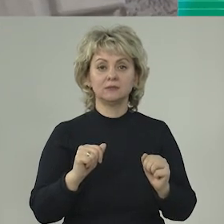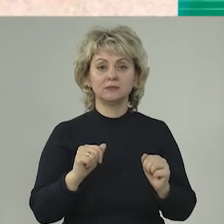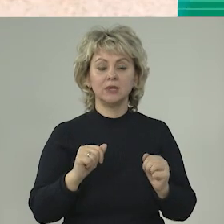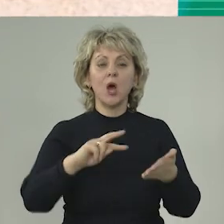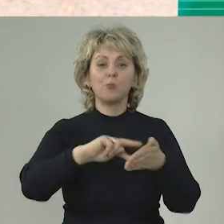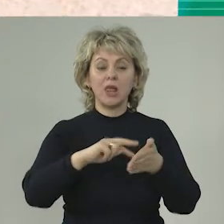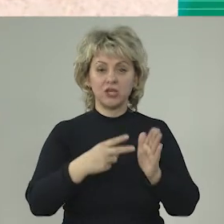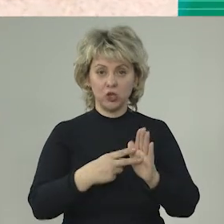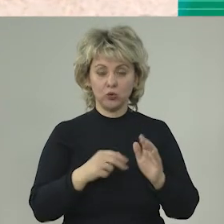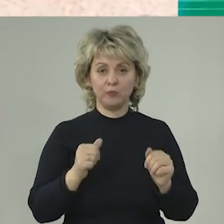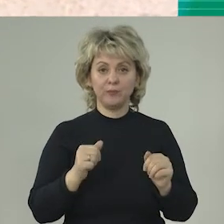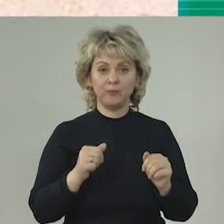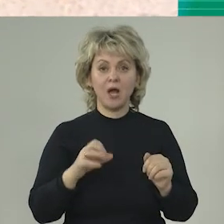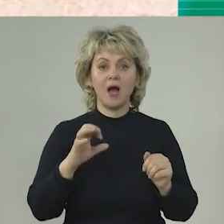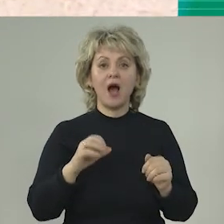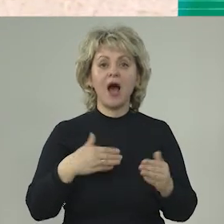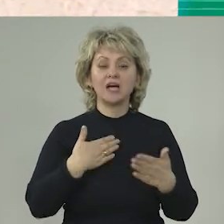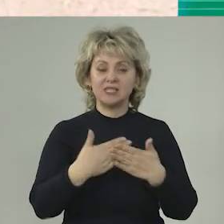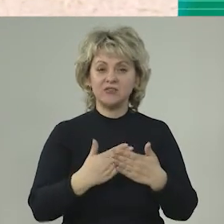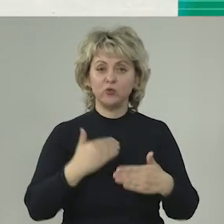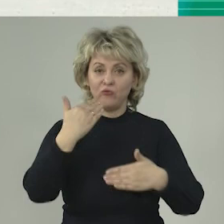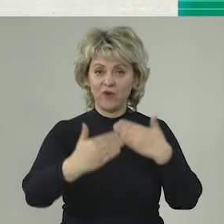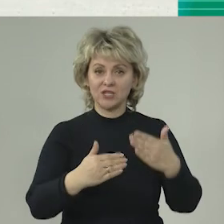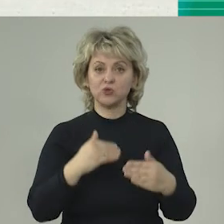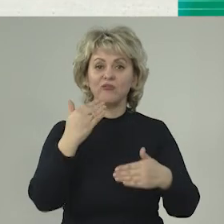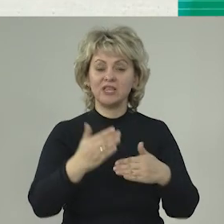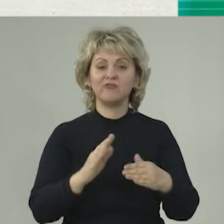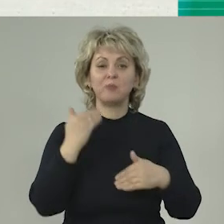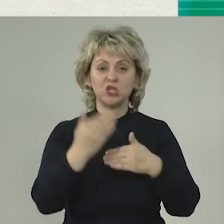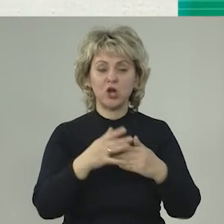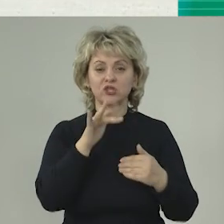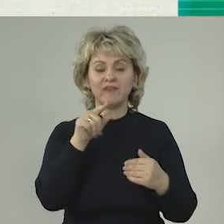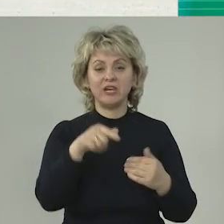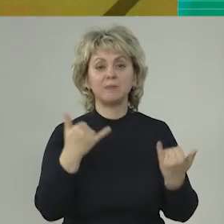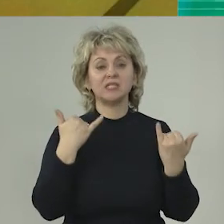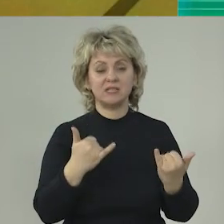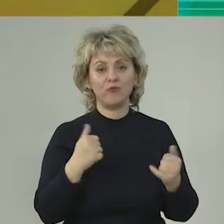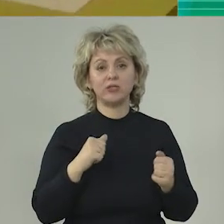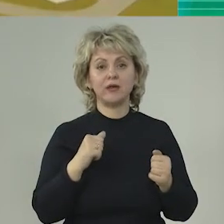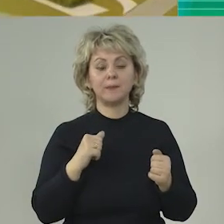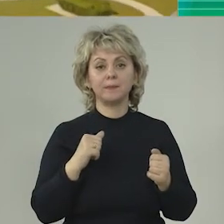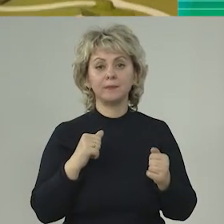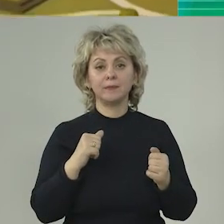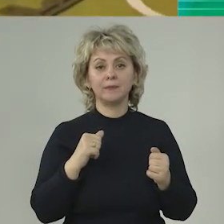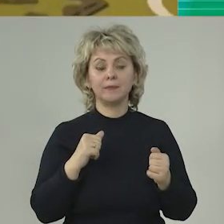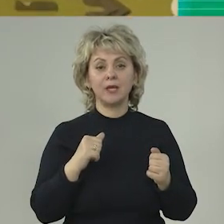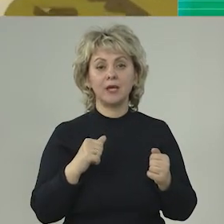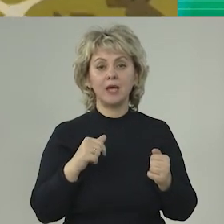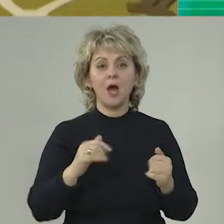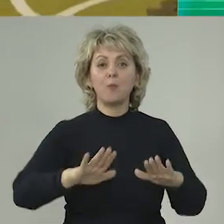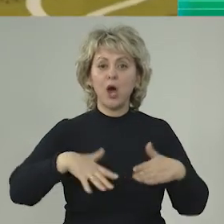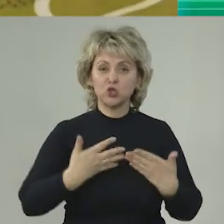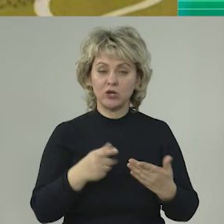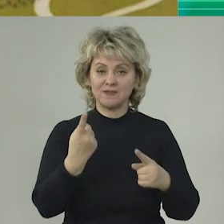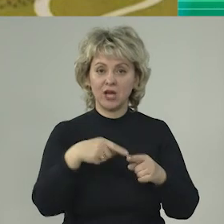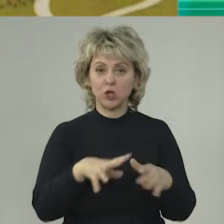Мы планируем в активную фазу войти в ближайшее время. Сегодня объем